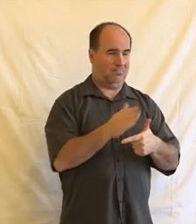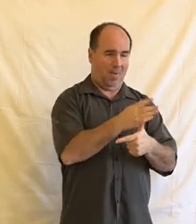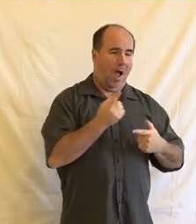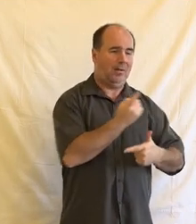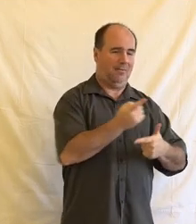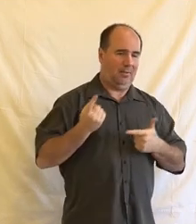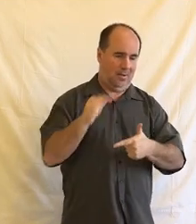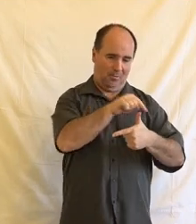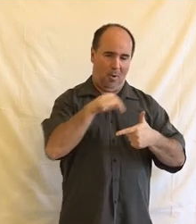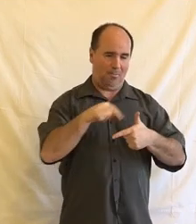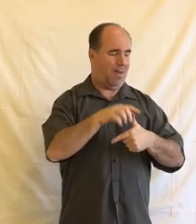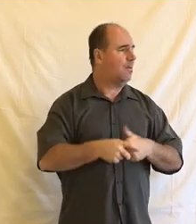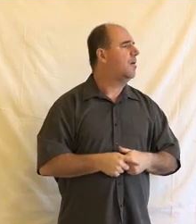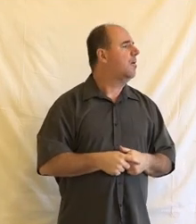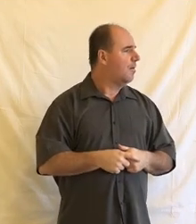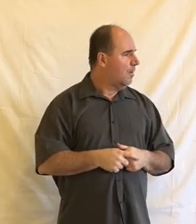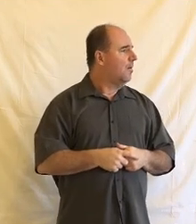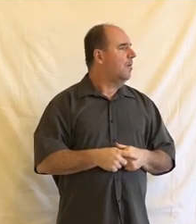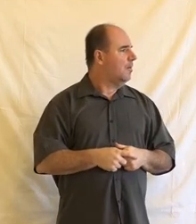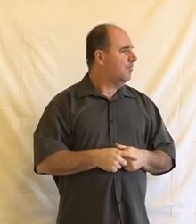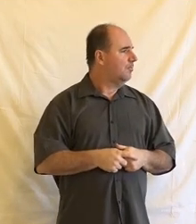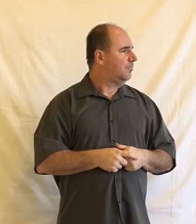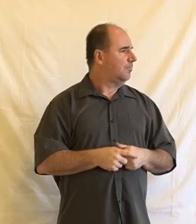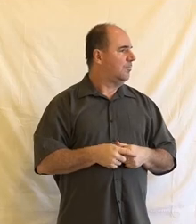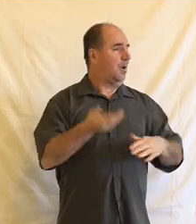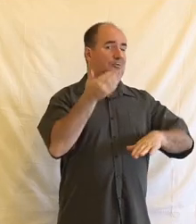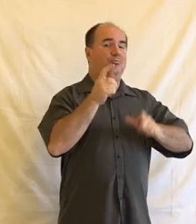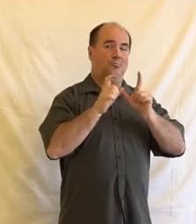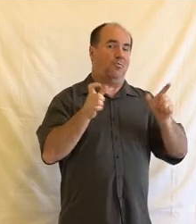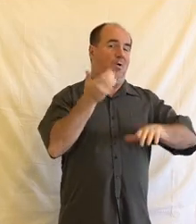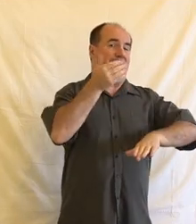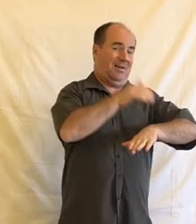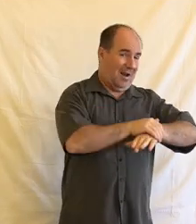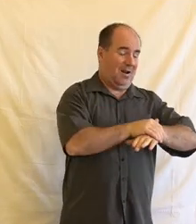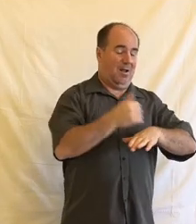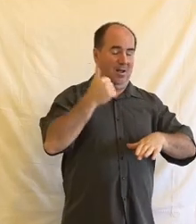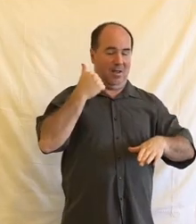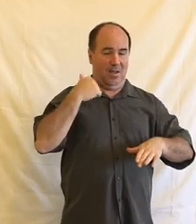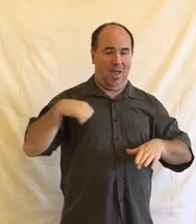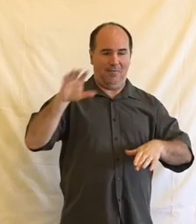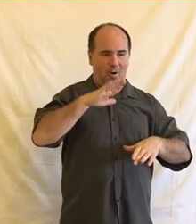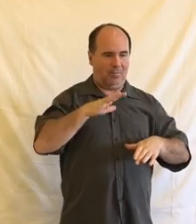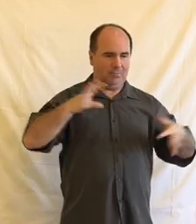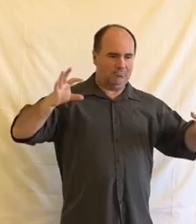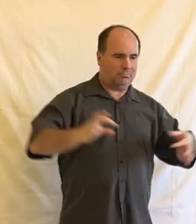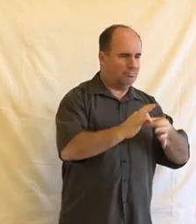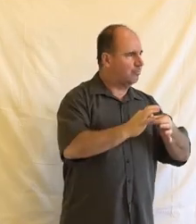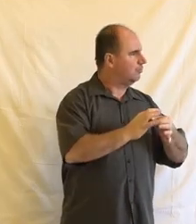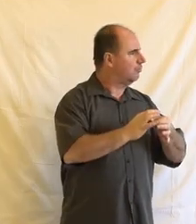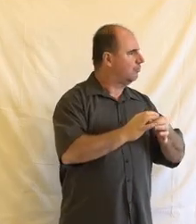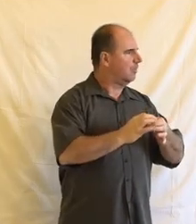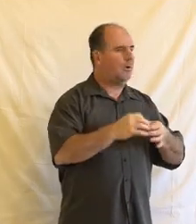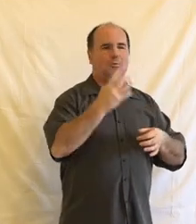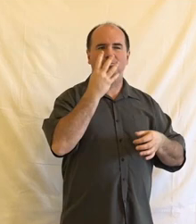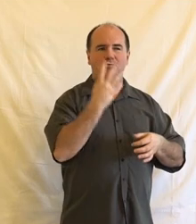za důležité, je to, že vlastně Rada Evropy združuje 640 států, je to takové širší plénum, donedávna to bylo vlastně